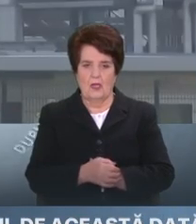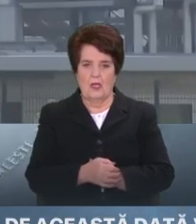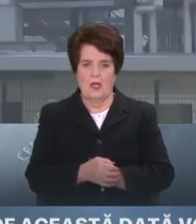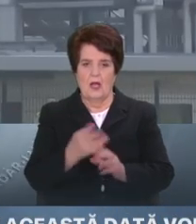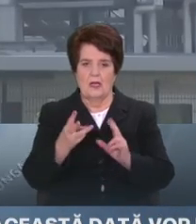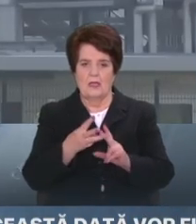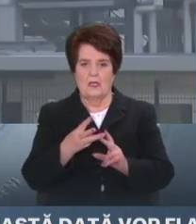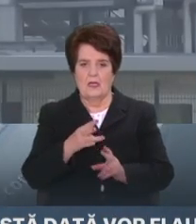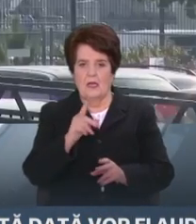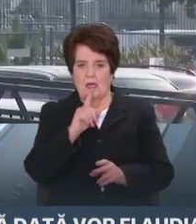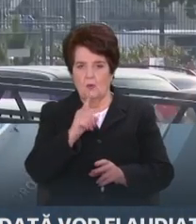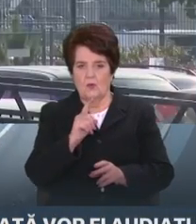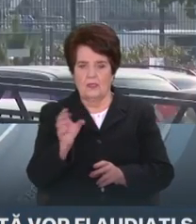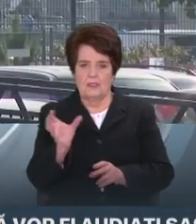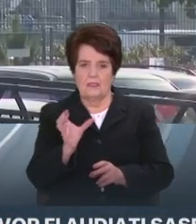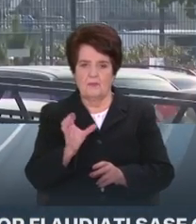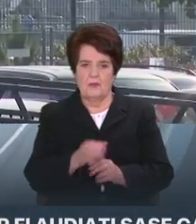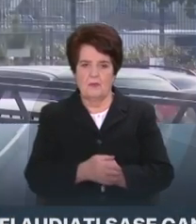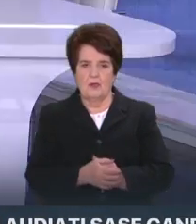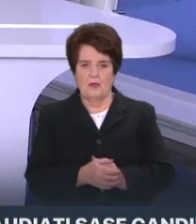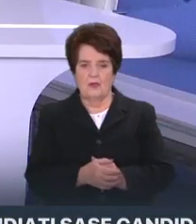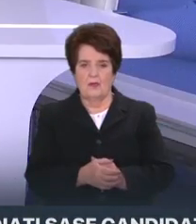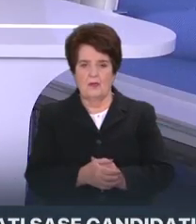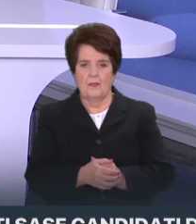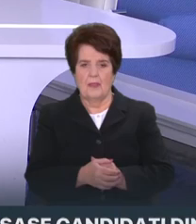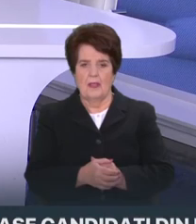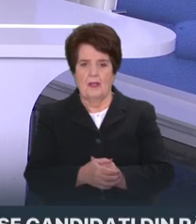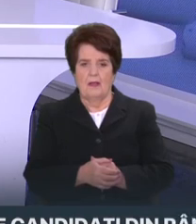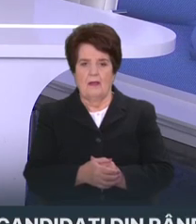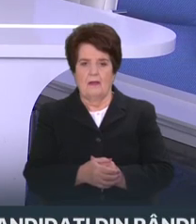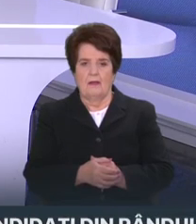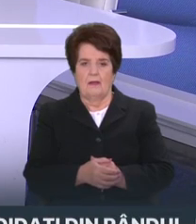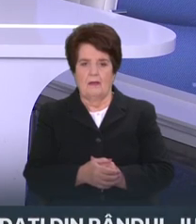în a 3-a lună din septembrie. Spuneți-ne, vă rog,